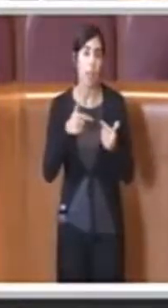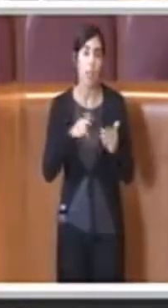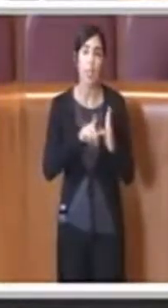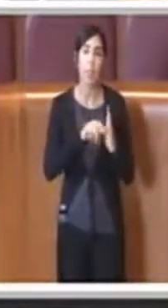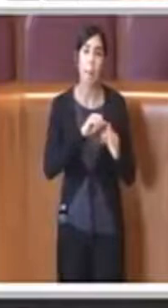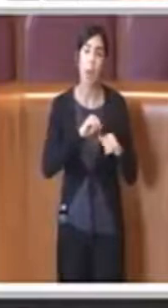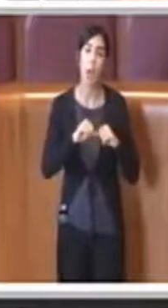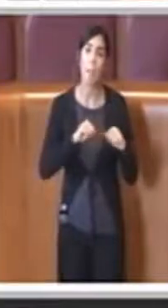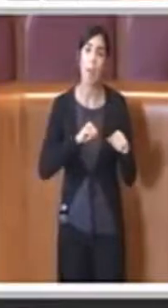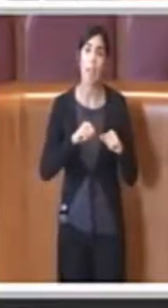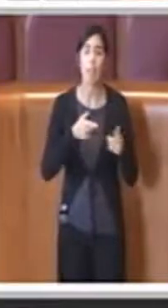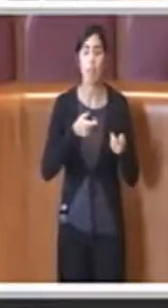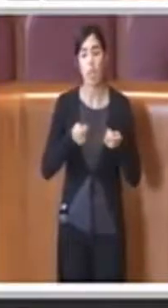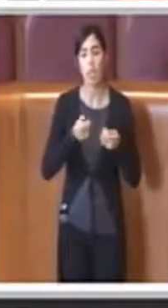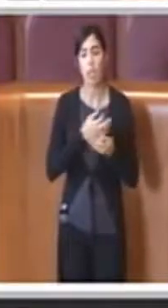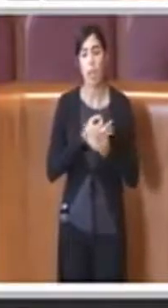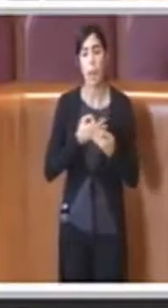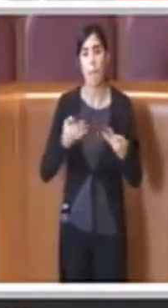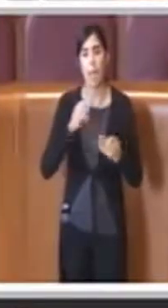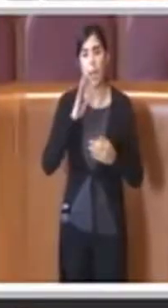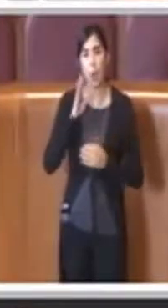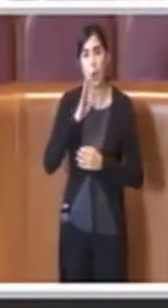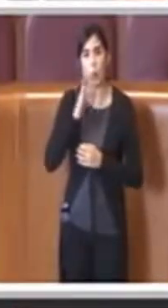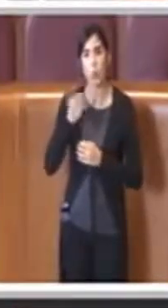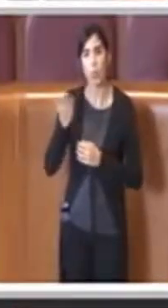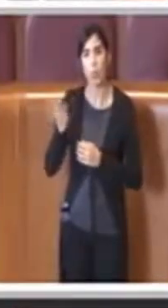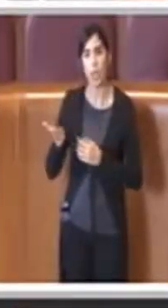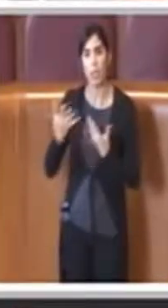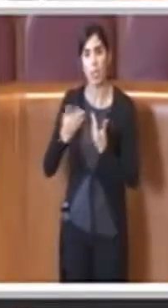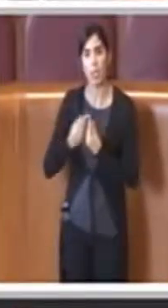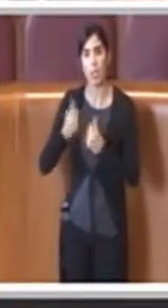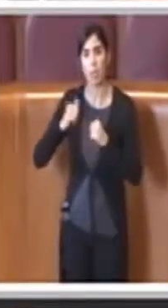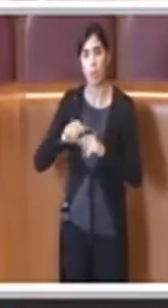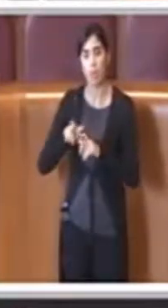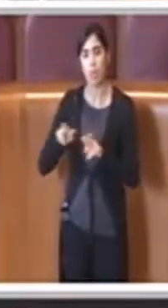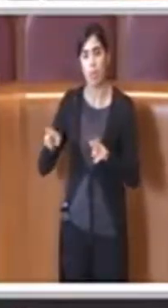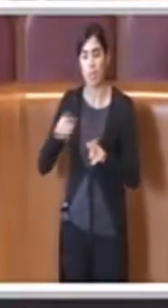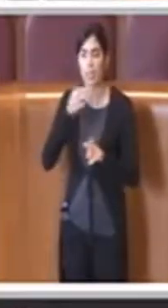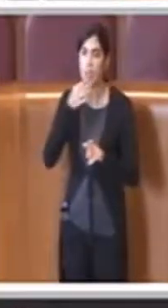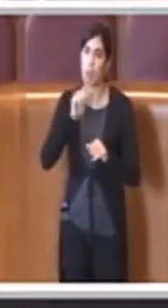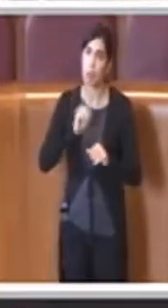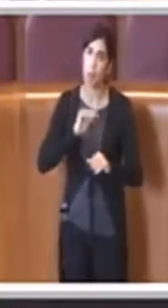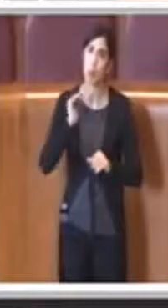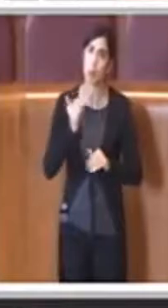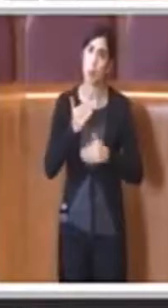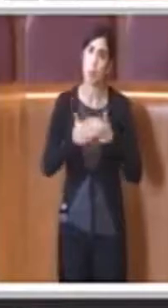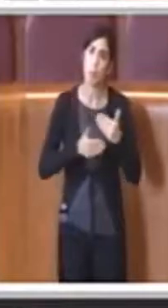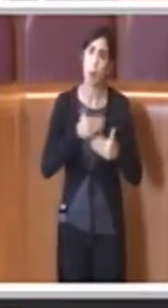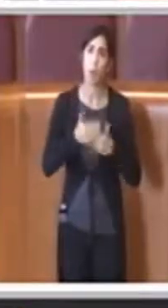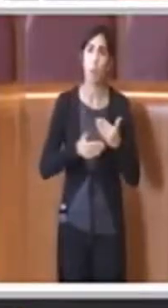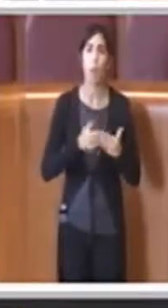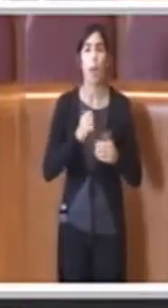effettivamente questa consultazione, quindi con tutte le procedure amministrative di legge del caso. Grazie.